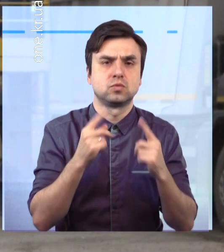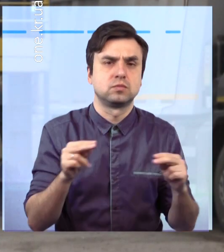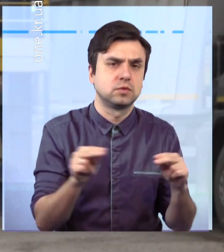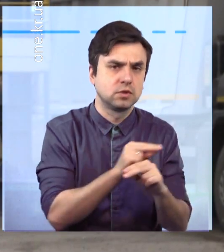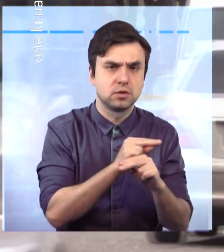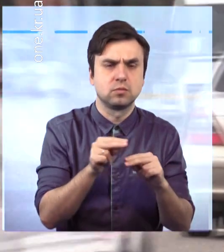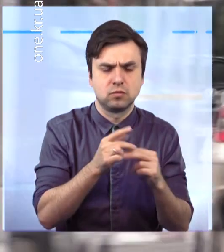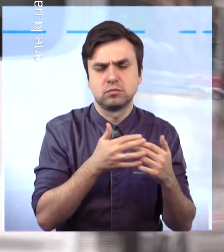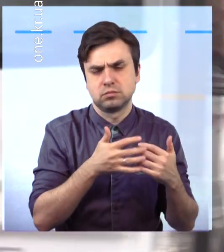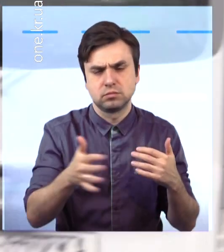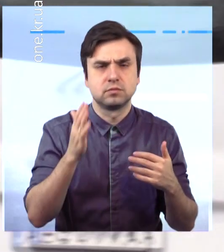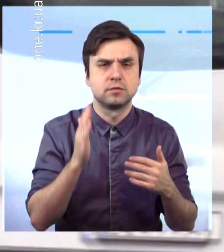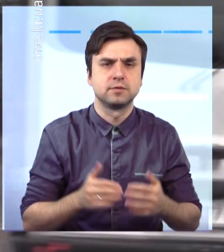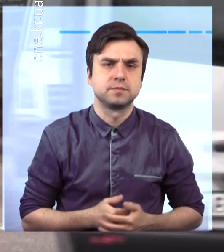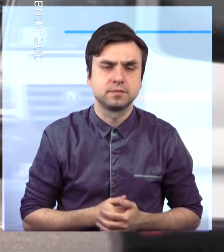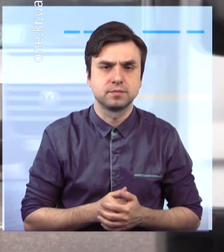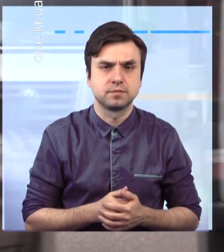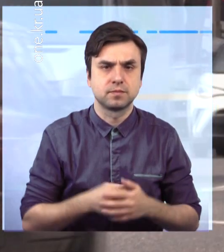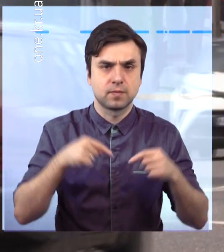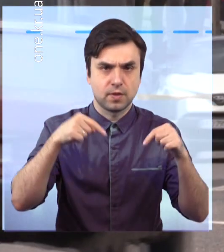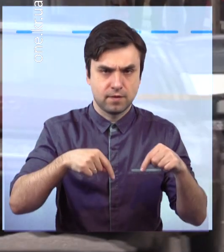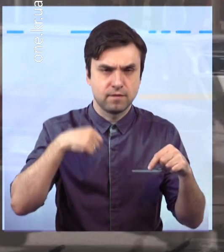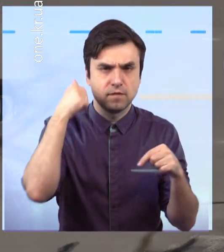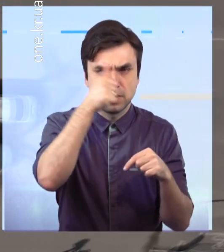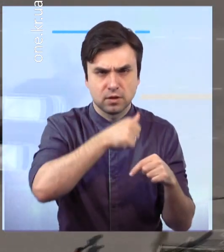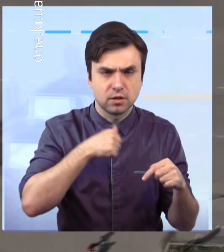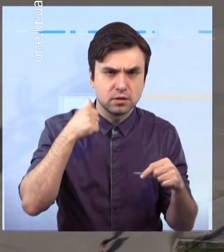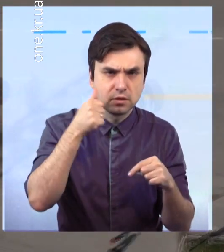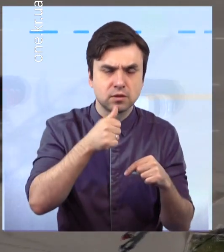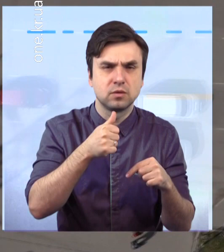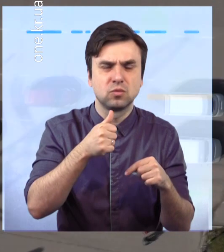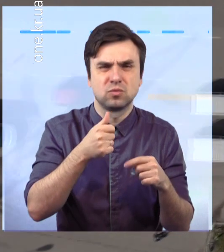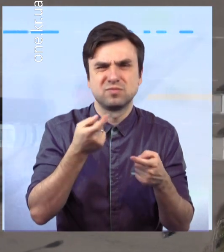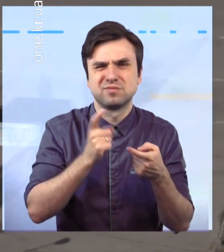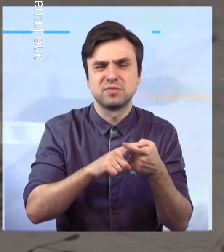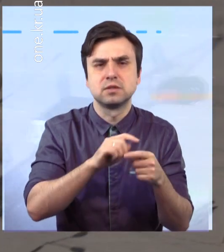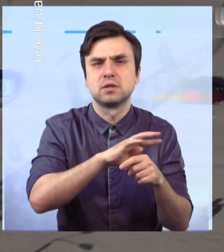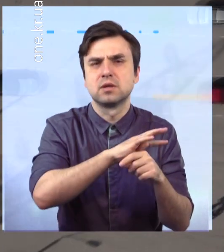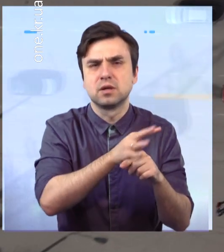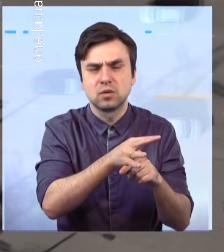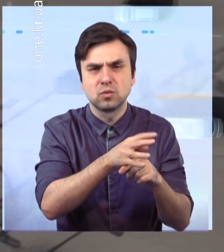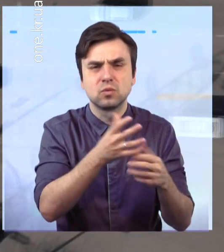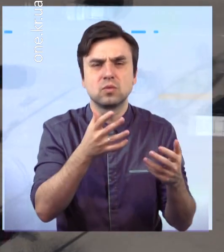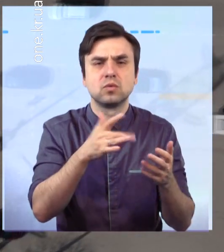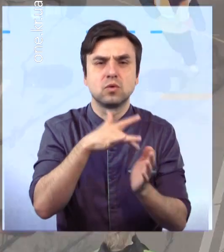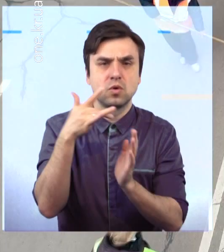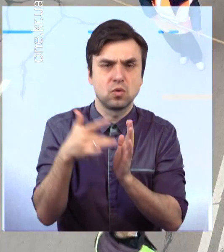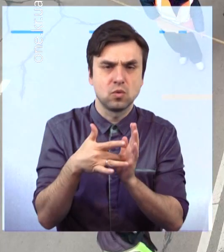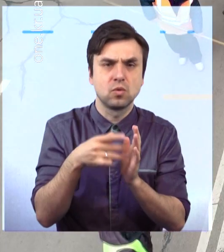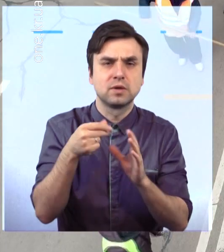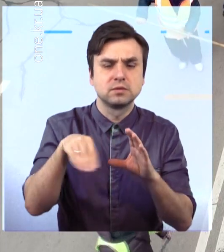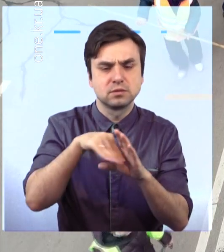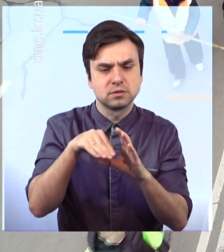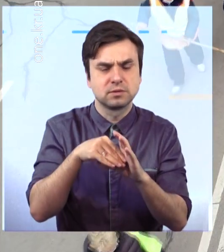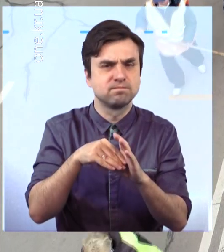продовжуватися. Цього року зі зрозумілих причин, викликаних епідемією коронавірусу, фінансовий ресурс міста вкрай обмежений. Тому